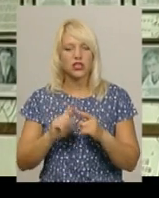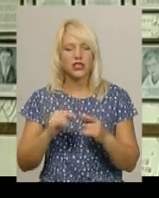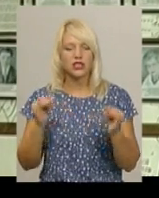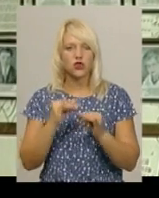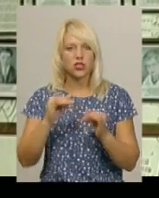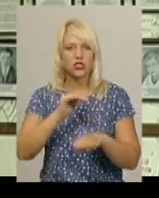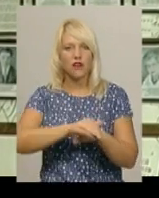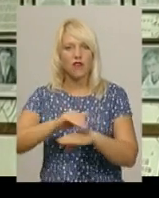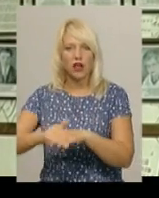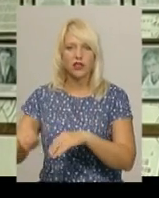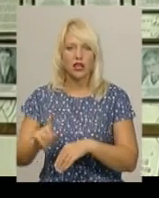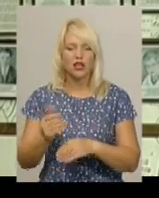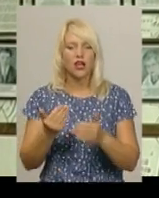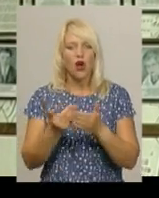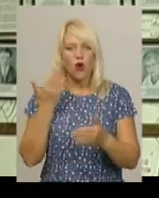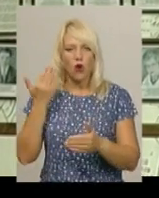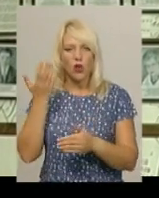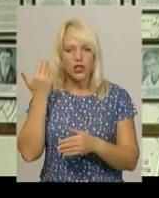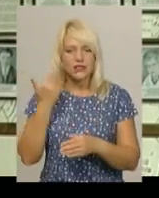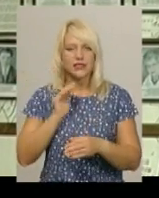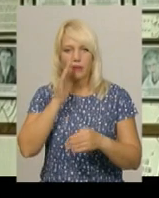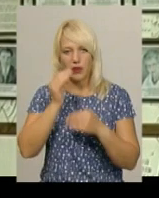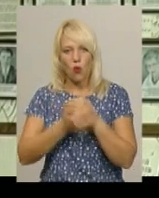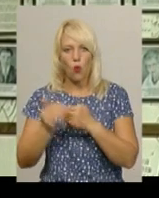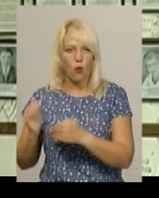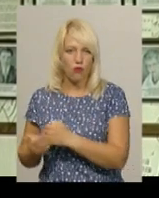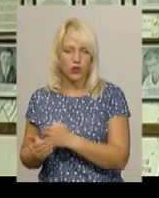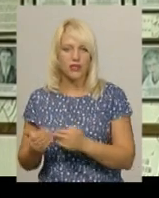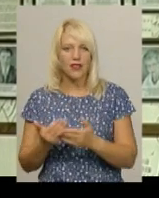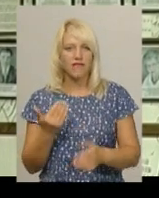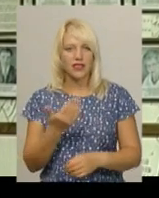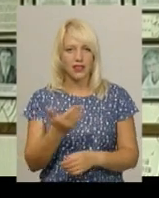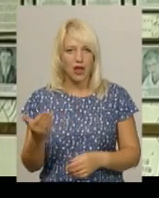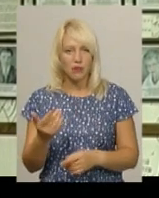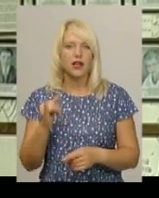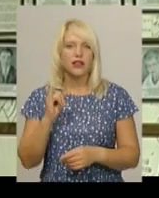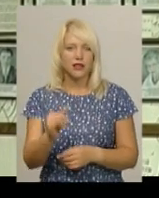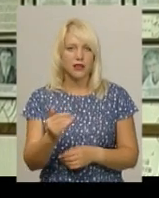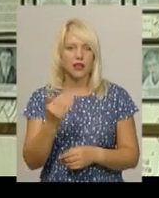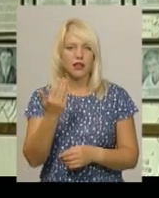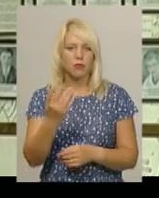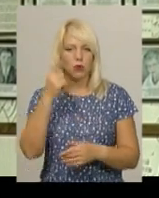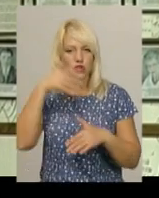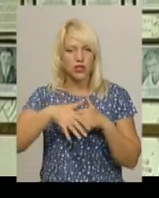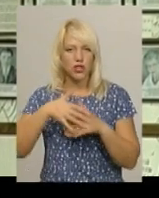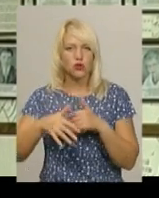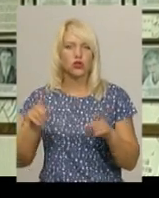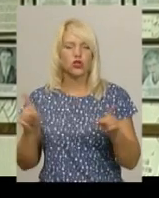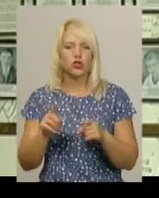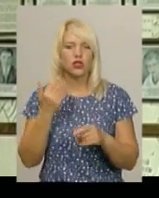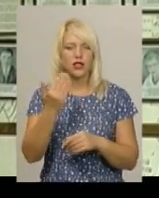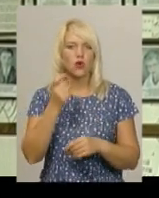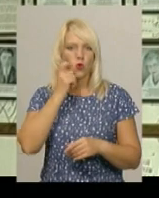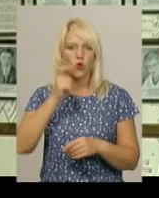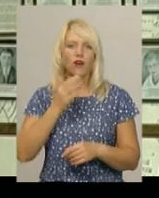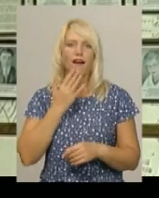факти, які від тебе колись десь щось приховувалися, то ти починаєш розуміти, що ти є українець, тоді